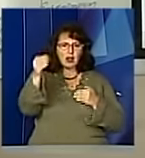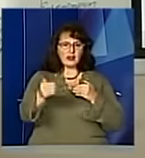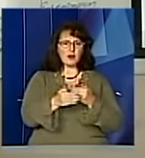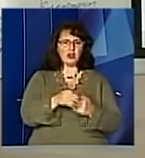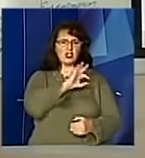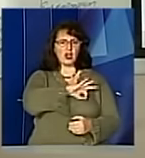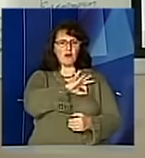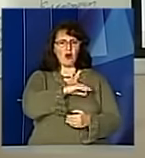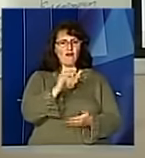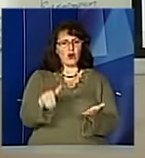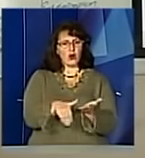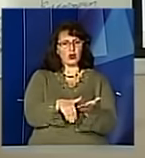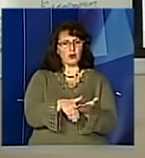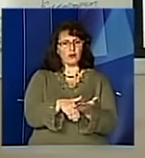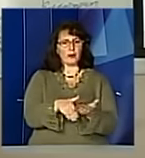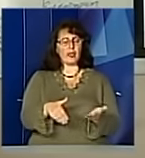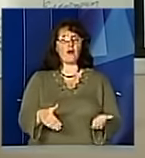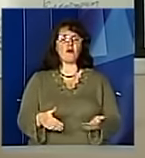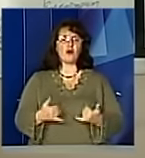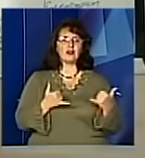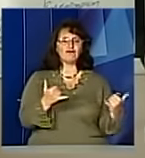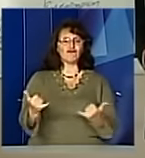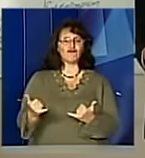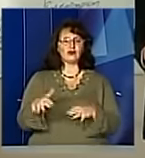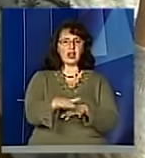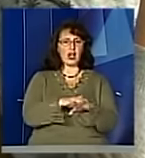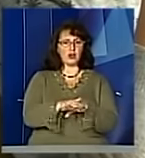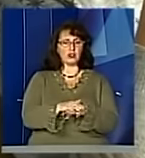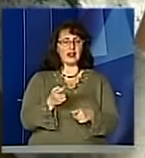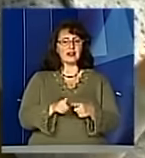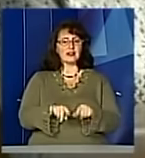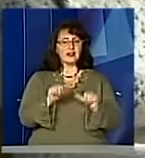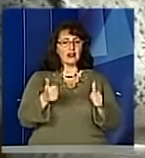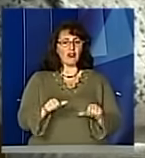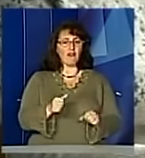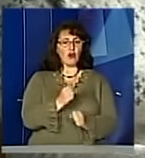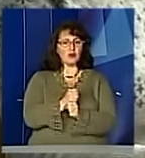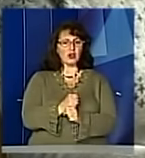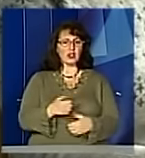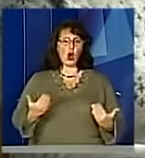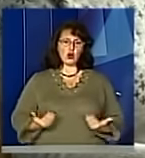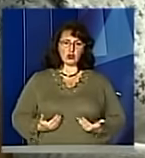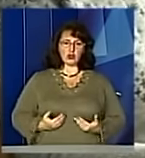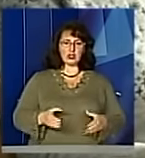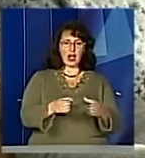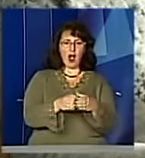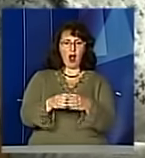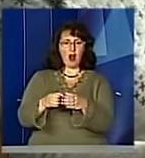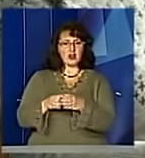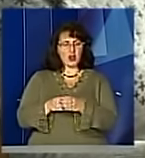допомоги до населення. Зокрема, мова йшла про такі форми роботи, як соціальні офіси, виїзні, мобільні,